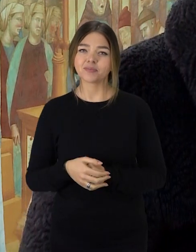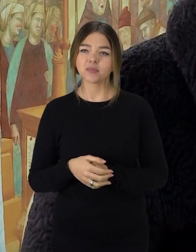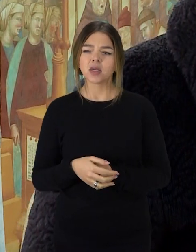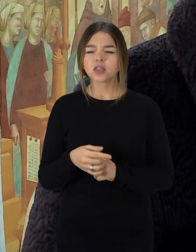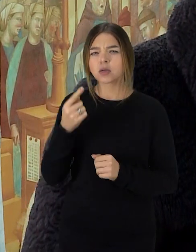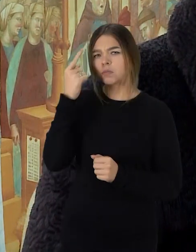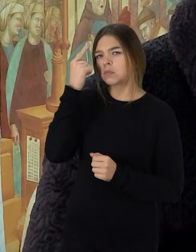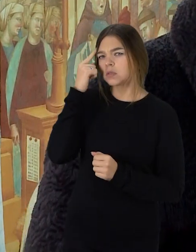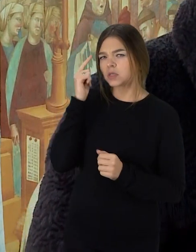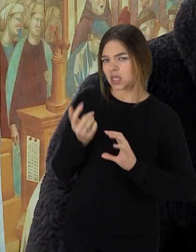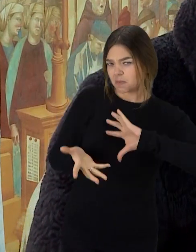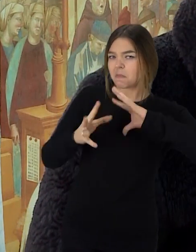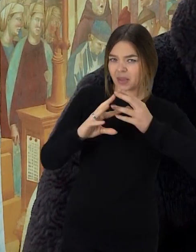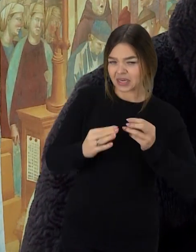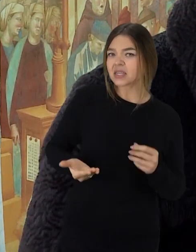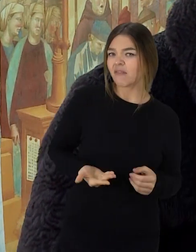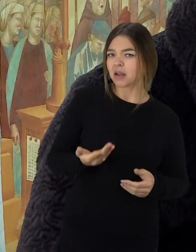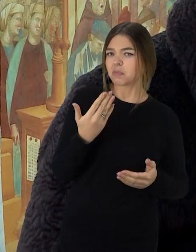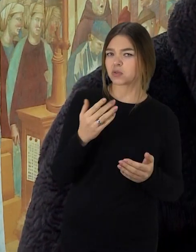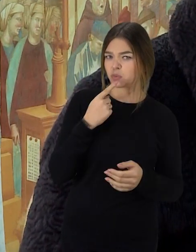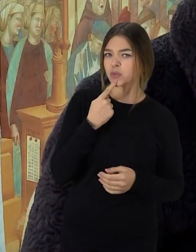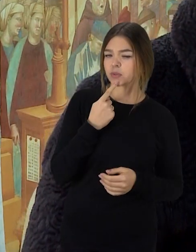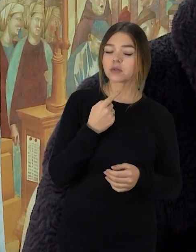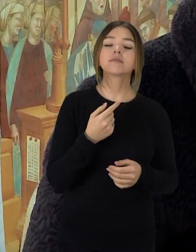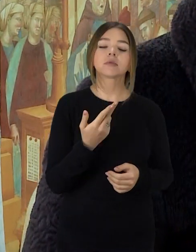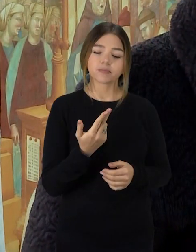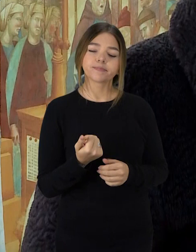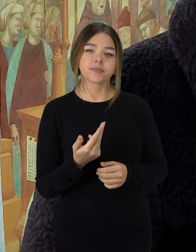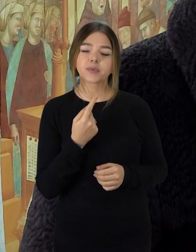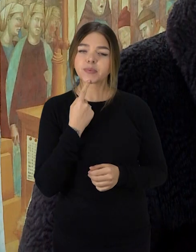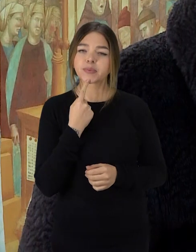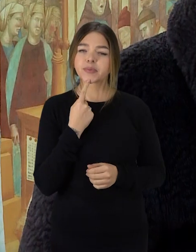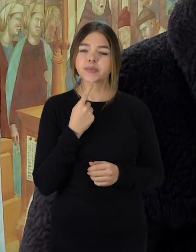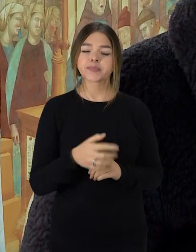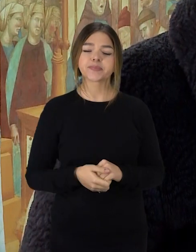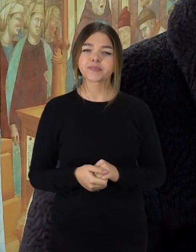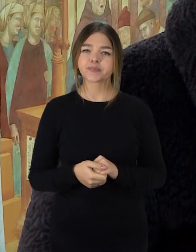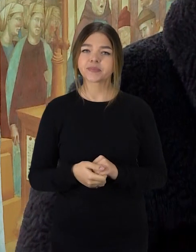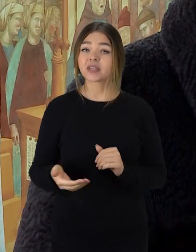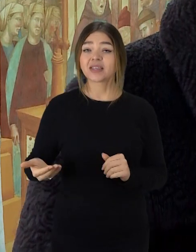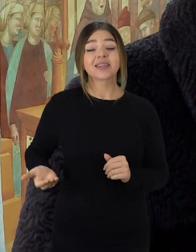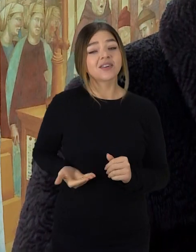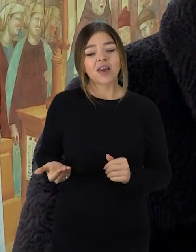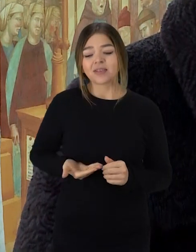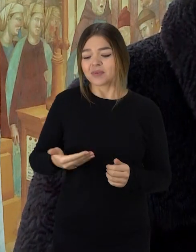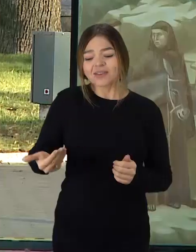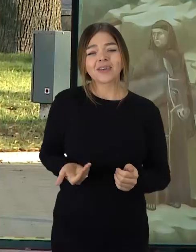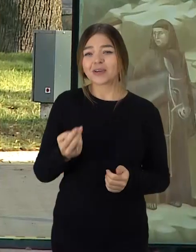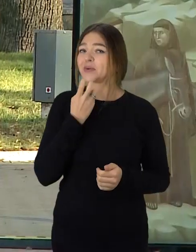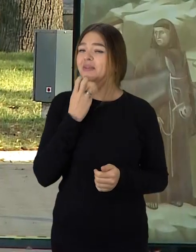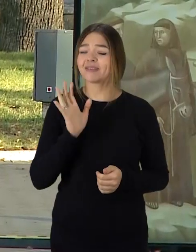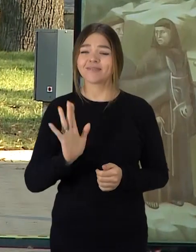sutemintimi, kad apskritai pats gyvenimas nėra labai lengvas? Nėra. Nėra lengvas gyvenimas. Gyvenimo nuo gyventi nejuoks.